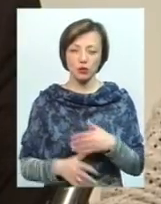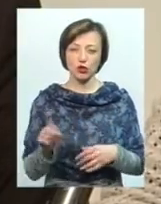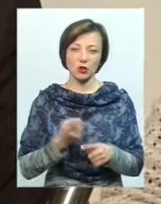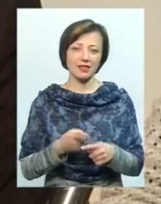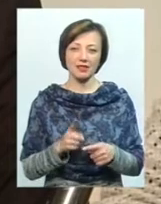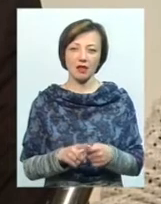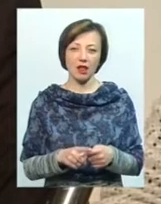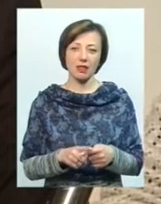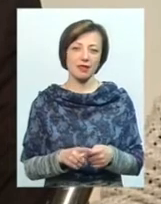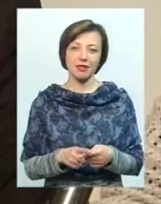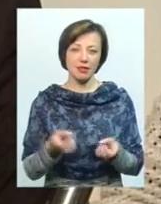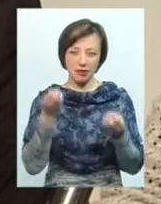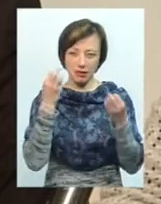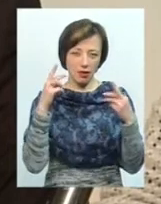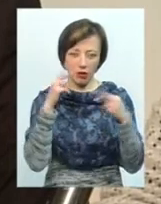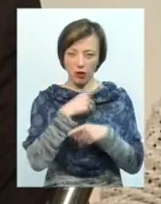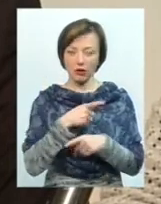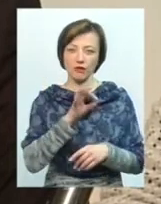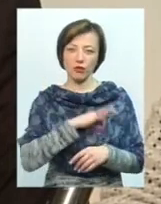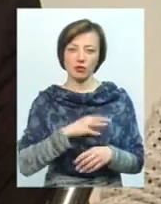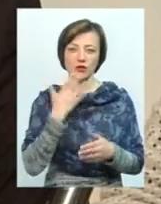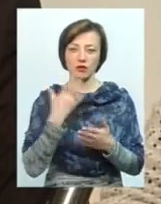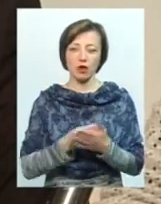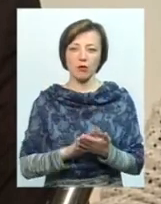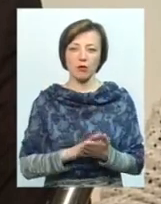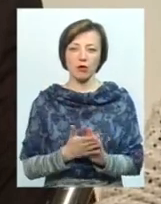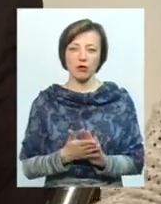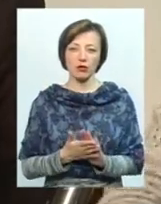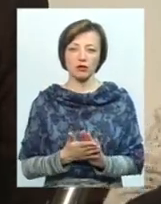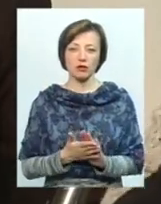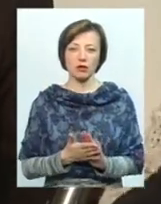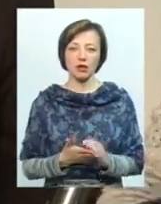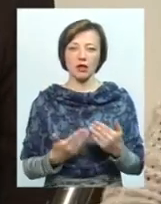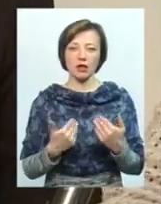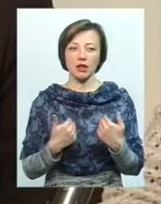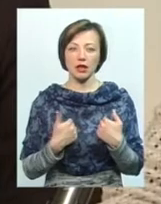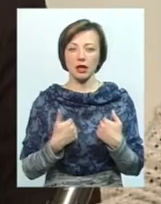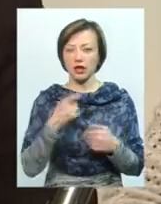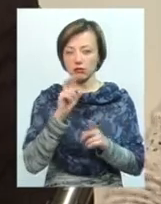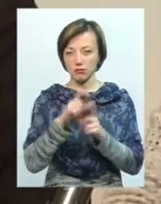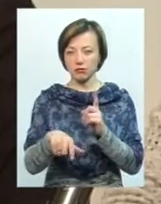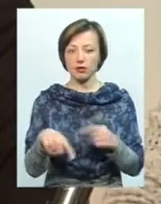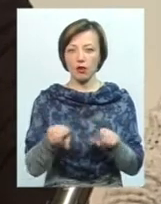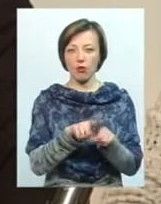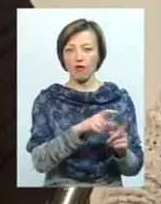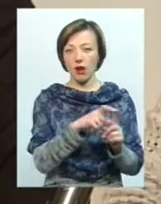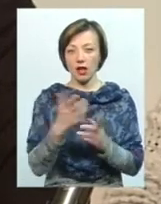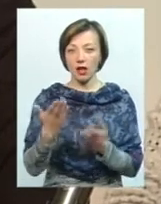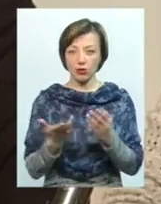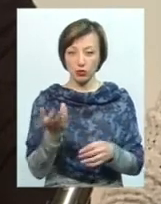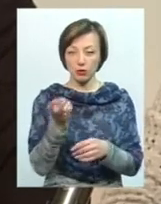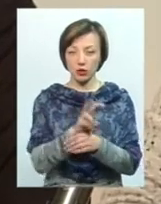що це некоректно, от, використовувати своє положення. От, я була, сказала навіть таку фразу, що, або якщо ви йшли